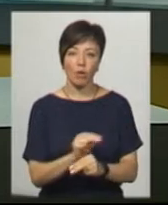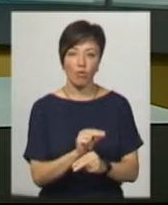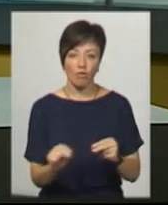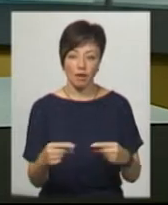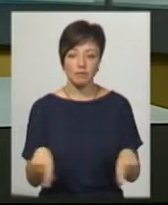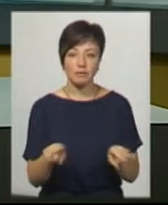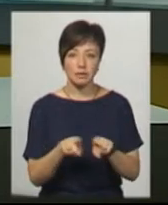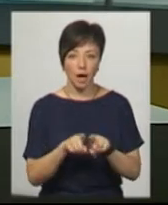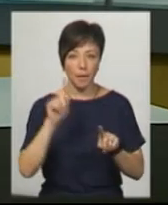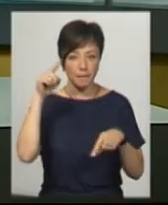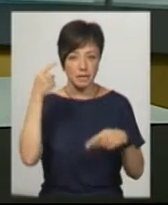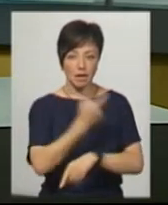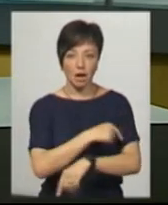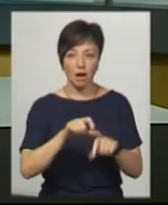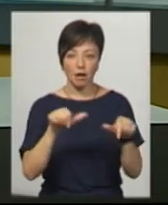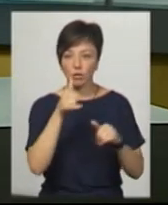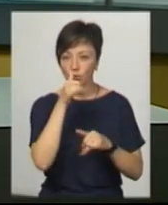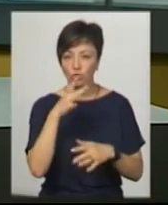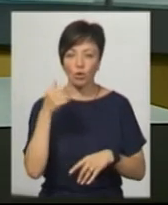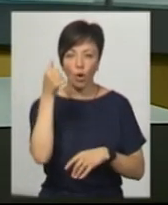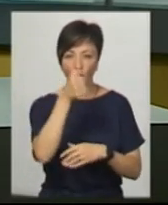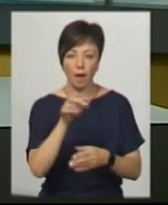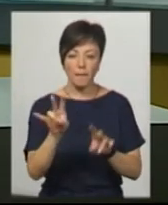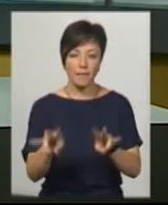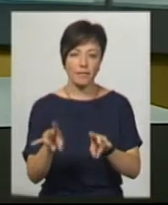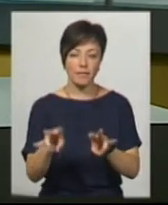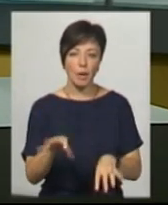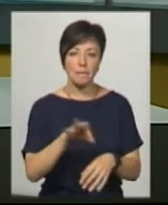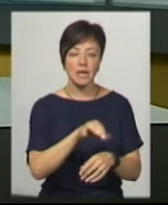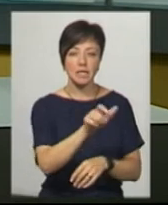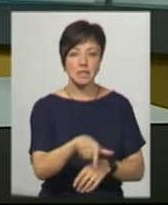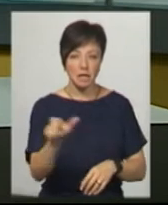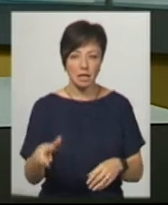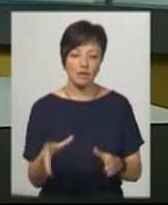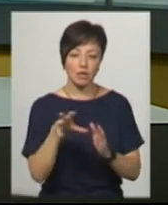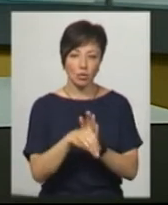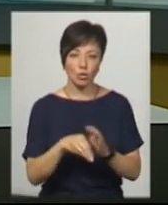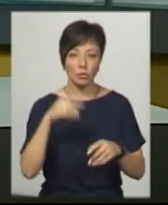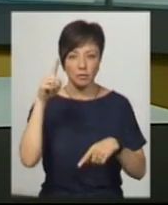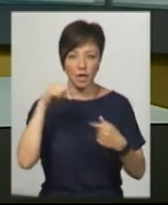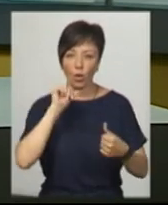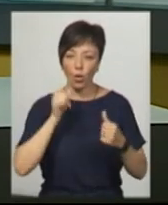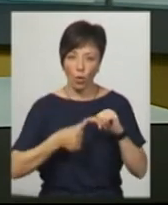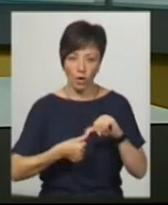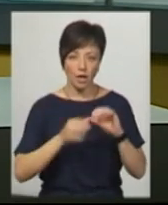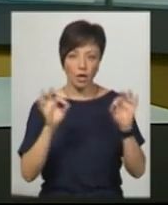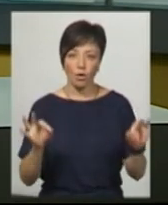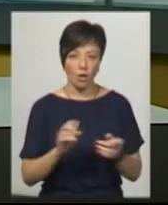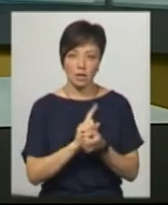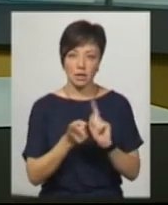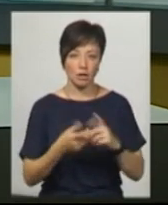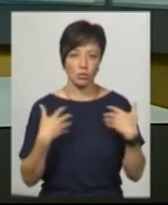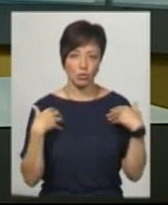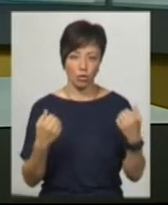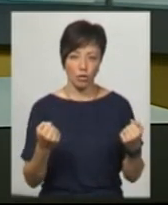Відтак у психлікарні не можуть роками перебувати навіть ті пацієнти, яких відносять до психохроніків і які вже ніколи не стануть